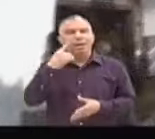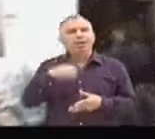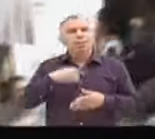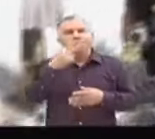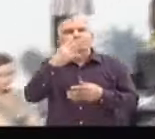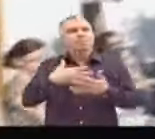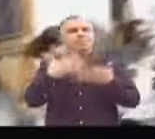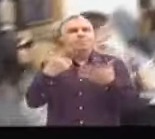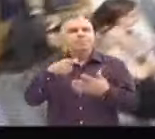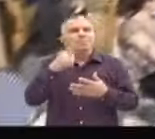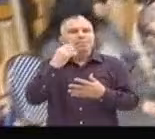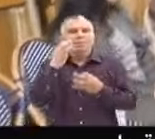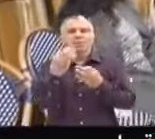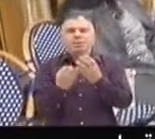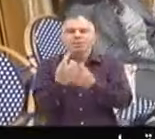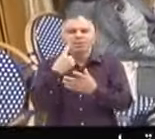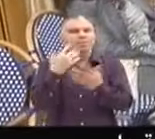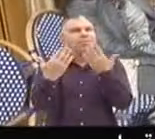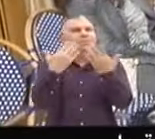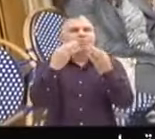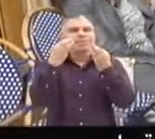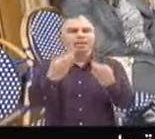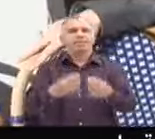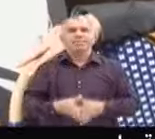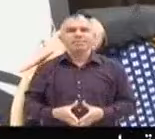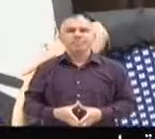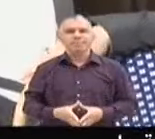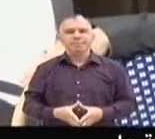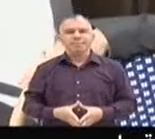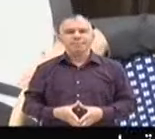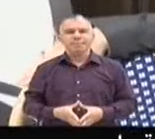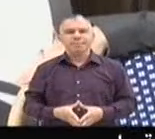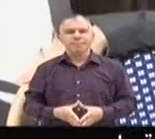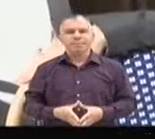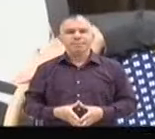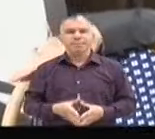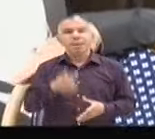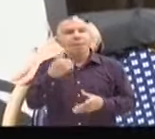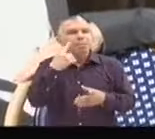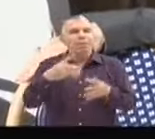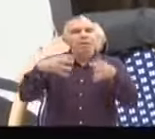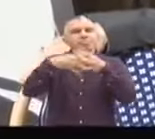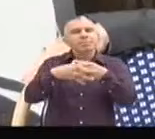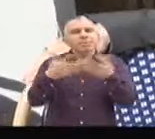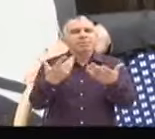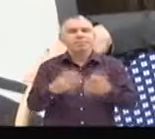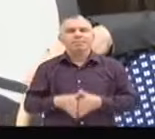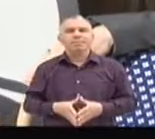Dès qu'il fait beau c'est très agréable parce qu'on a l'impression d'être ailleurs, d'être au pays.